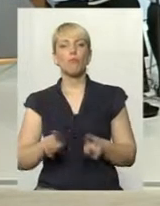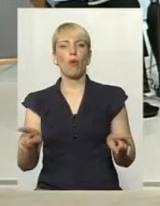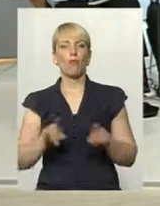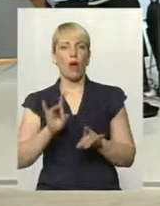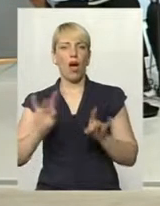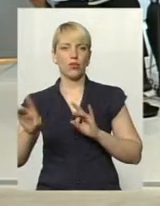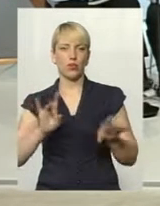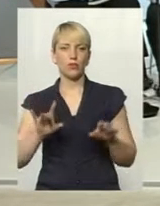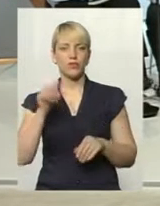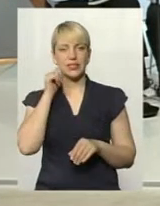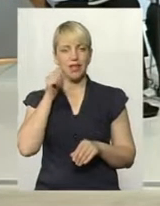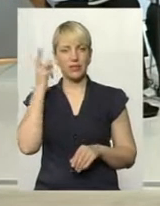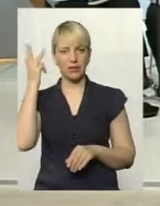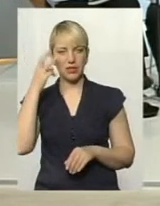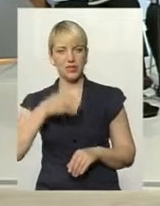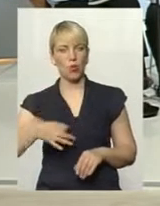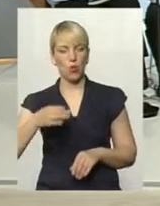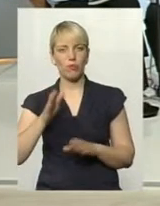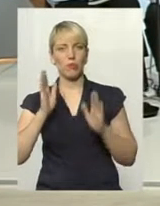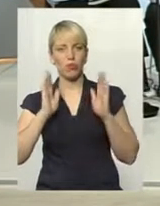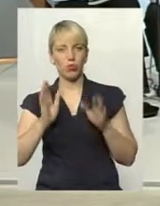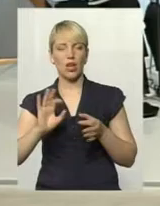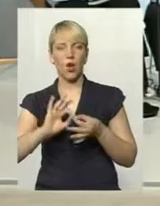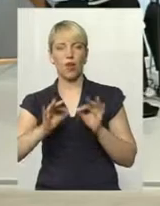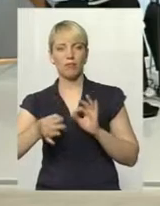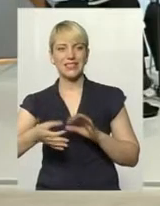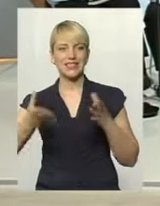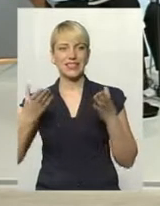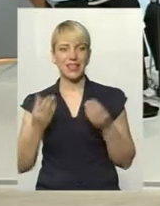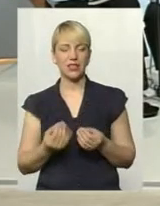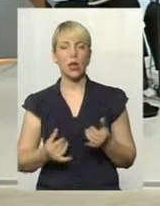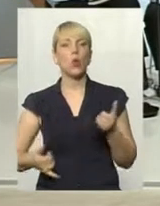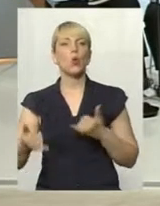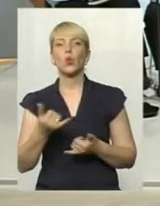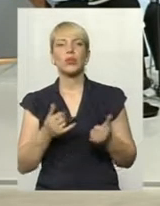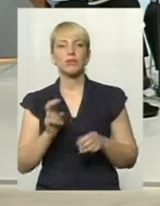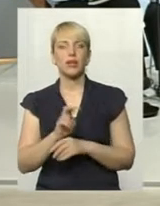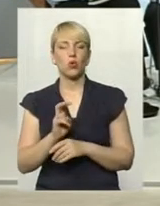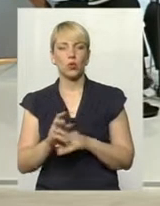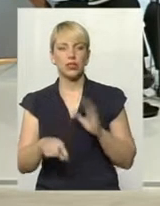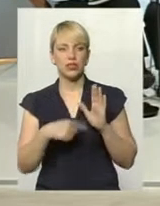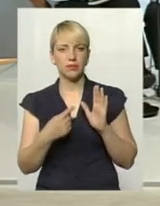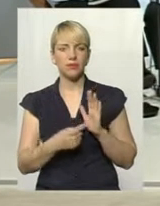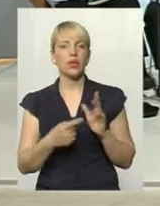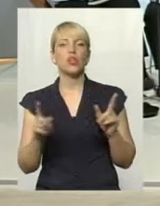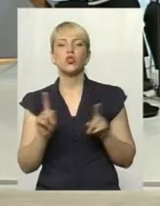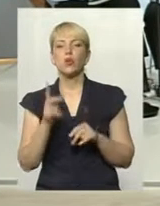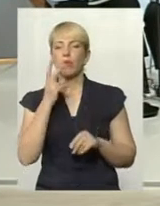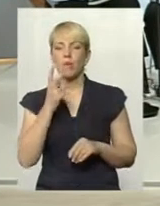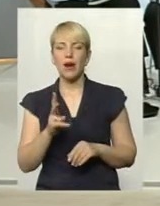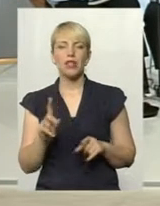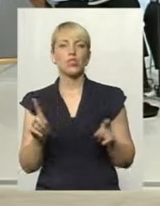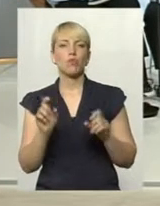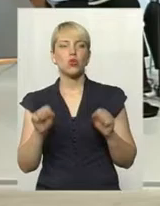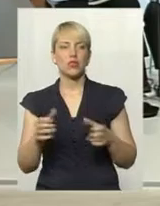в Хмельницькій області відбудеться Олімпійський день. Куди приходите? Що побачите? В